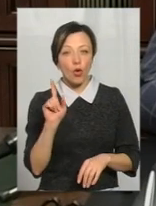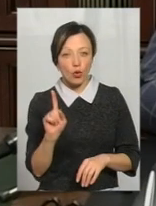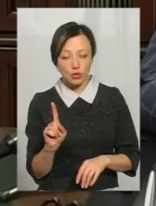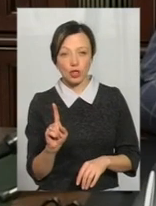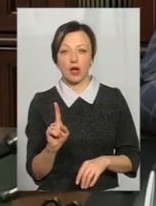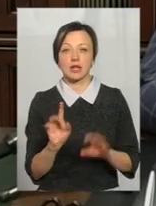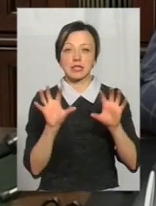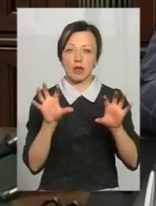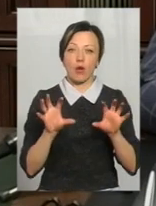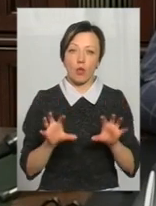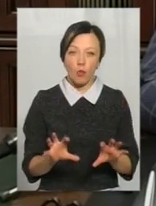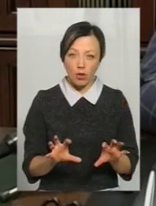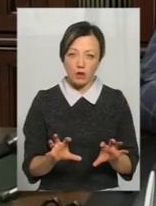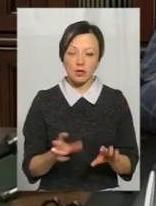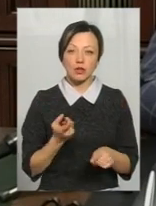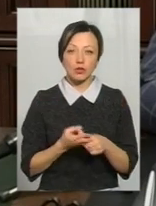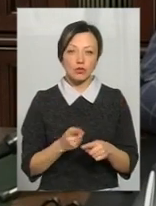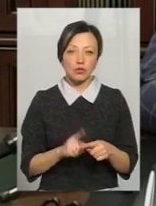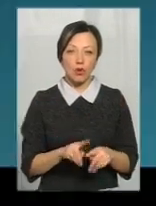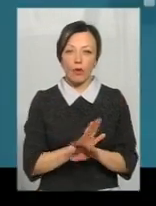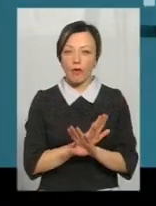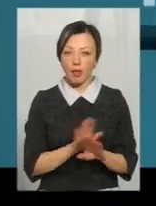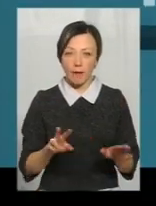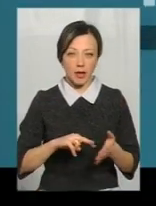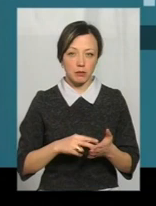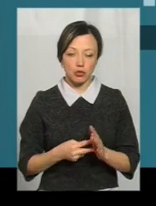знову таки, закон цього не передбачає.